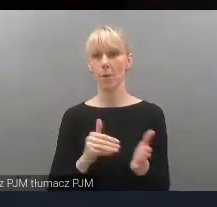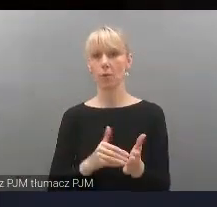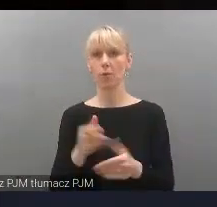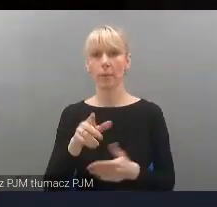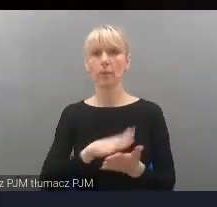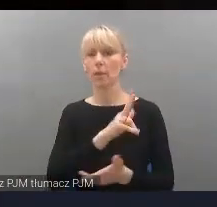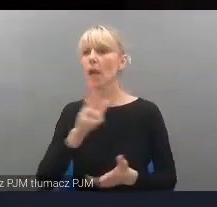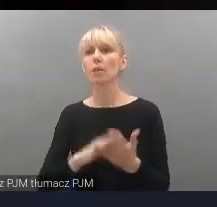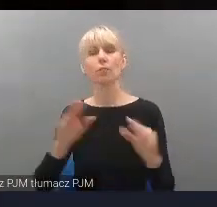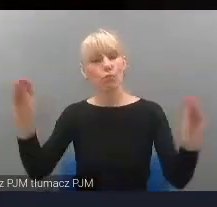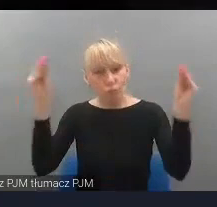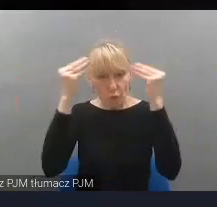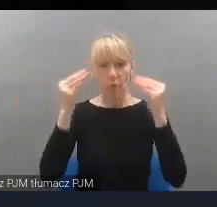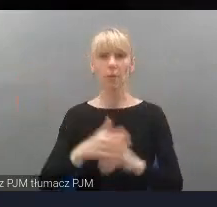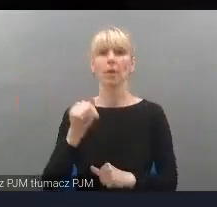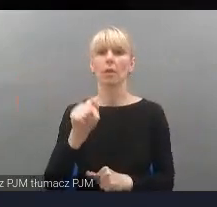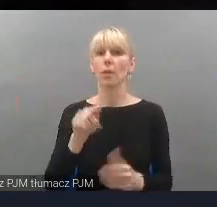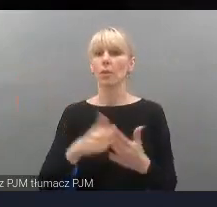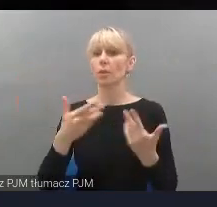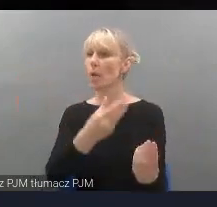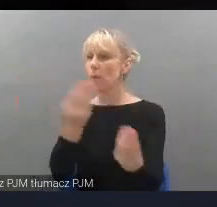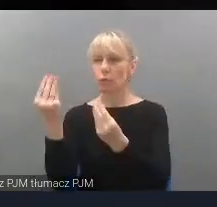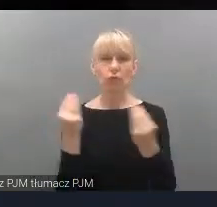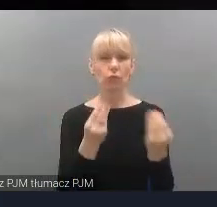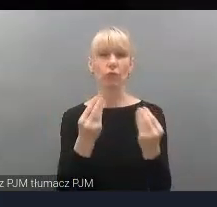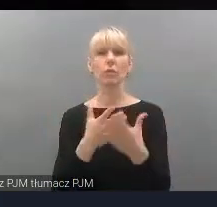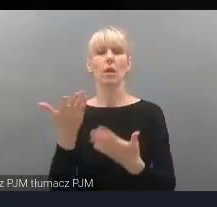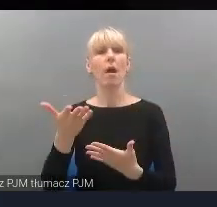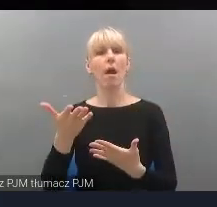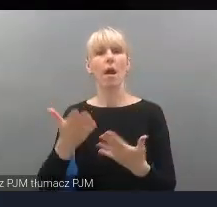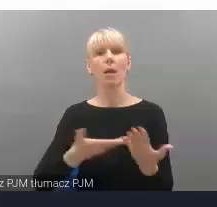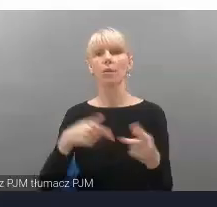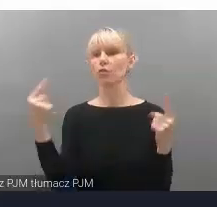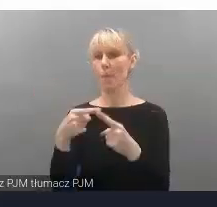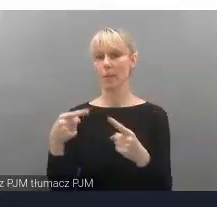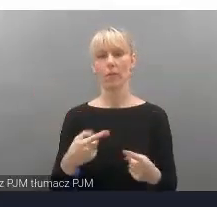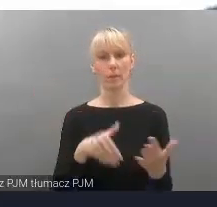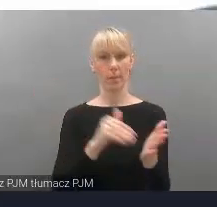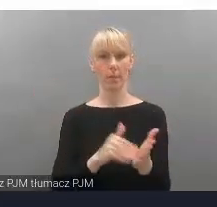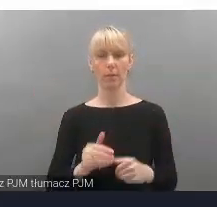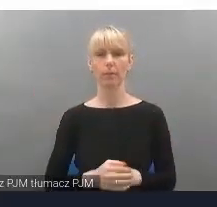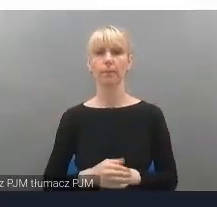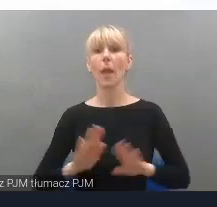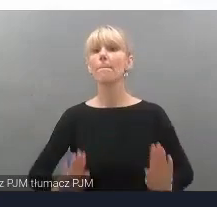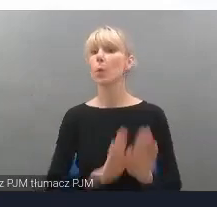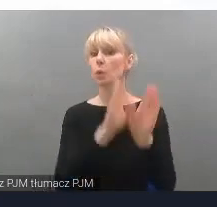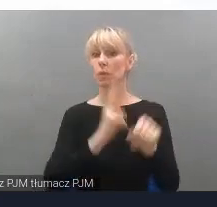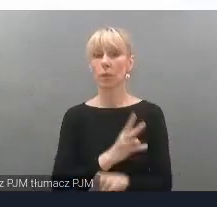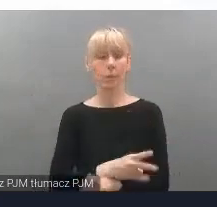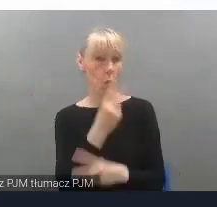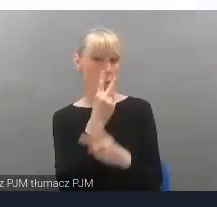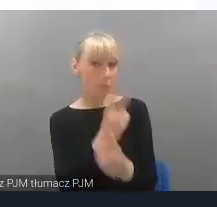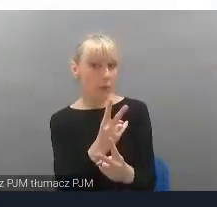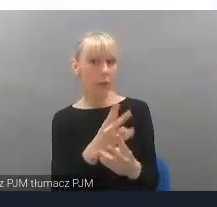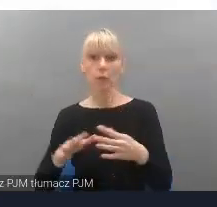przekazywanie wiedzy, żeby to było atrakcyjne i dostosowane do ich potrzeb. Że muzeum jest dostępne widać już w